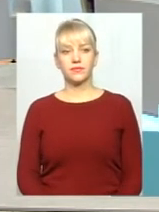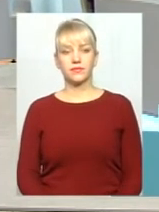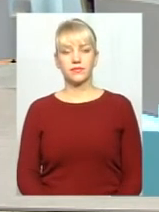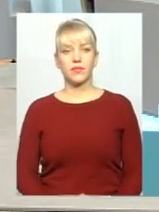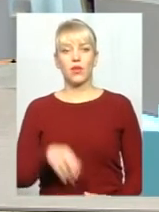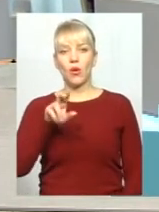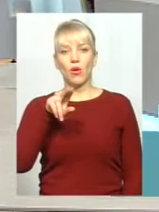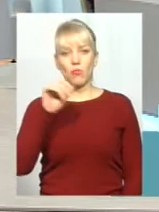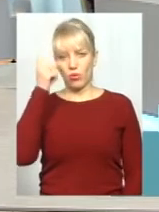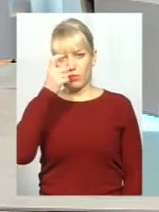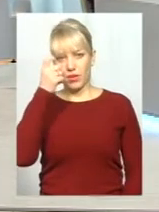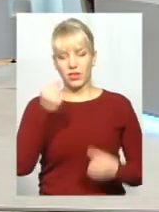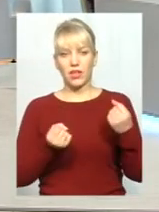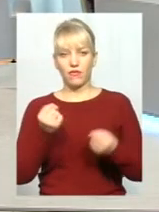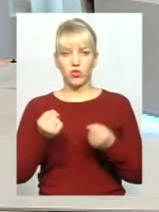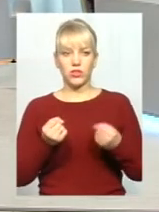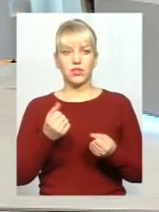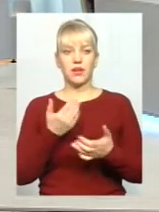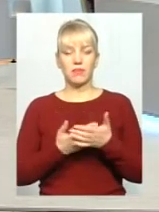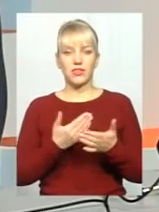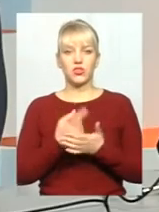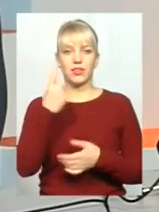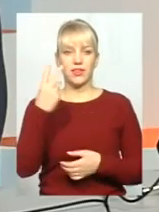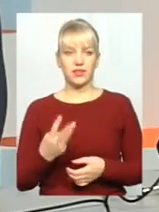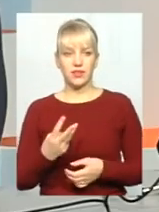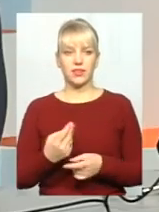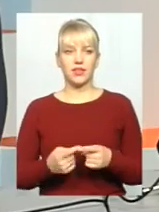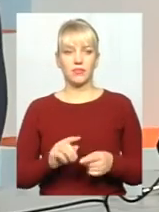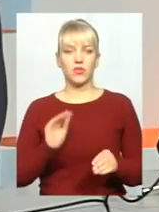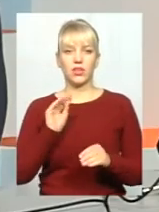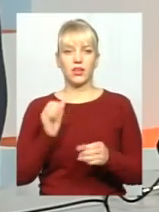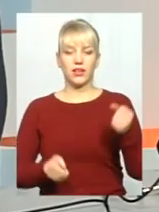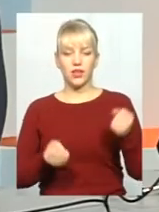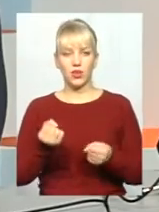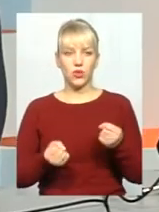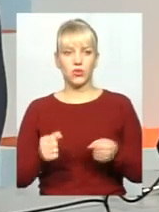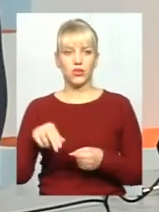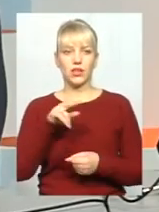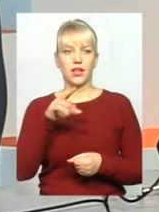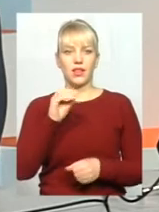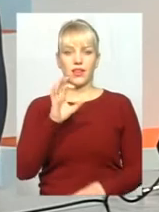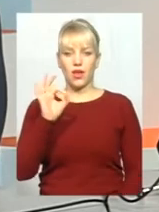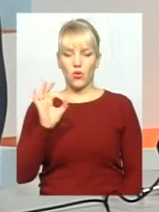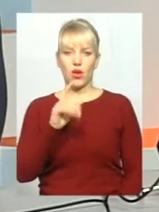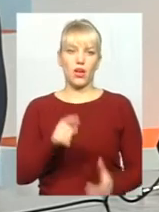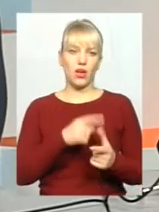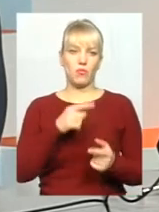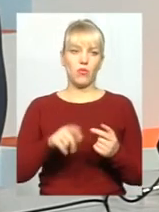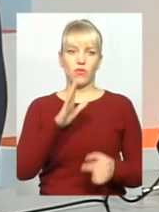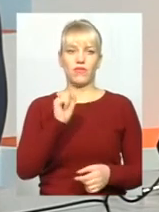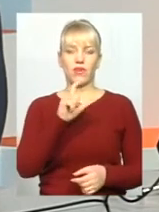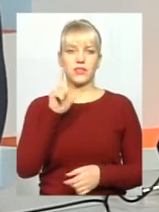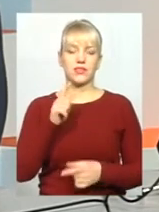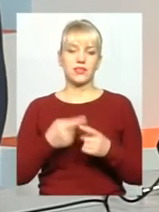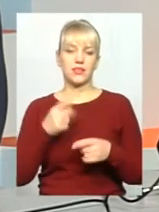по п'яних водіях, якщо дивитися на статистику, то майже третина керують автомобілями ДЕО або ВАЗ. Тобто ДЕО або ВАЗ, 30